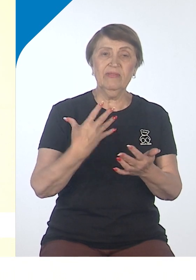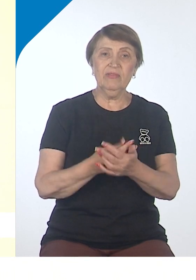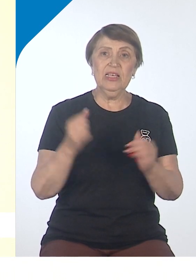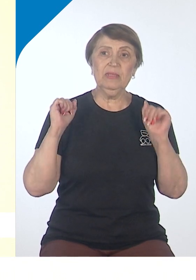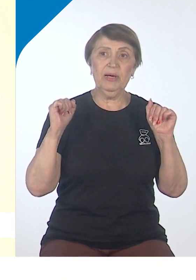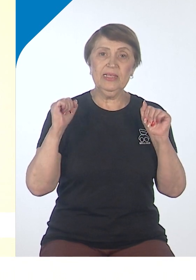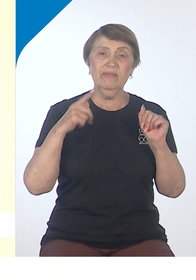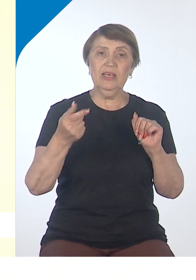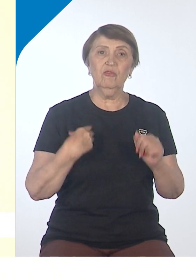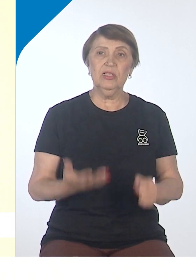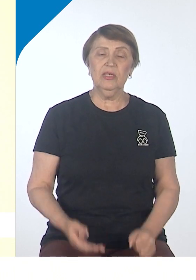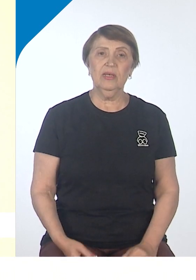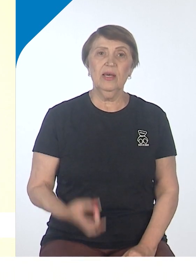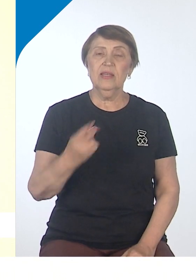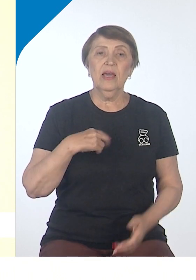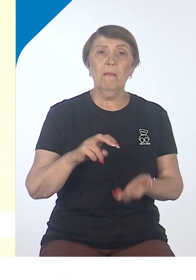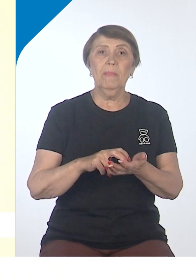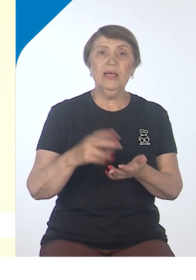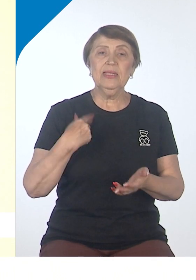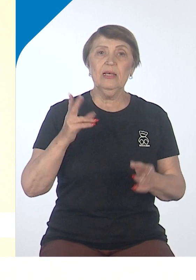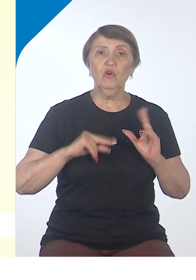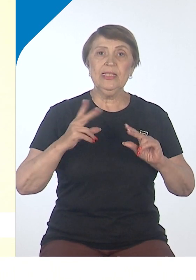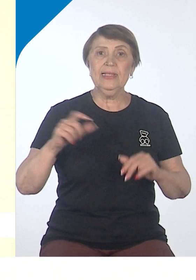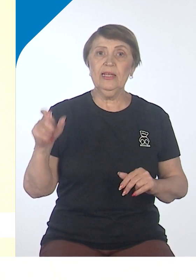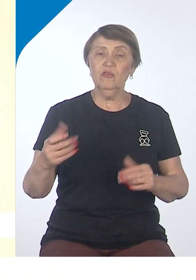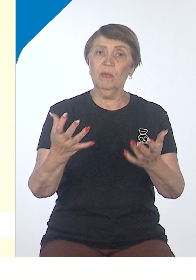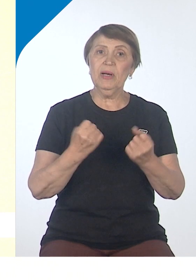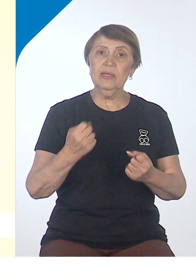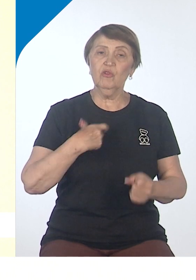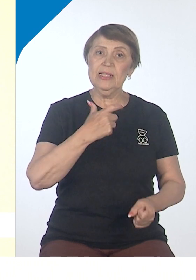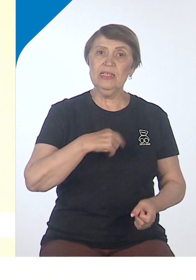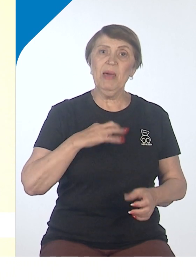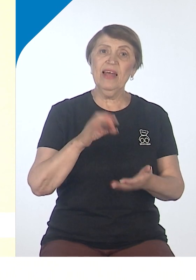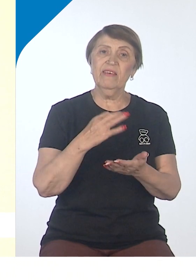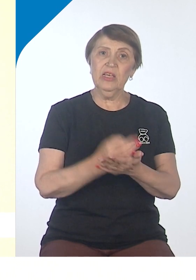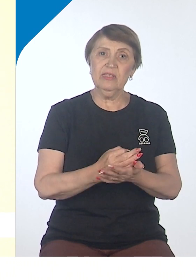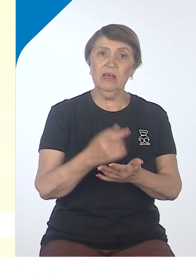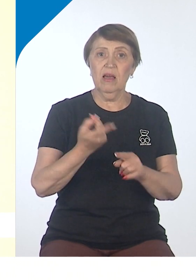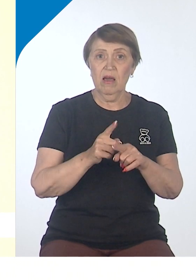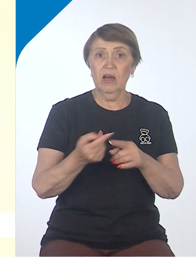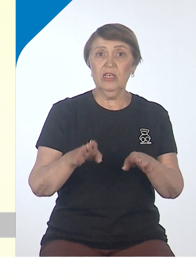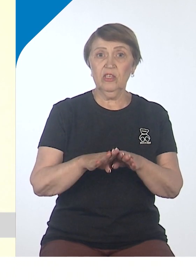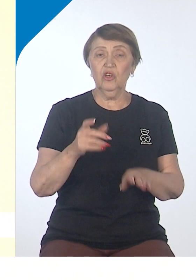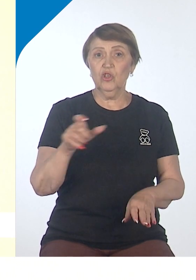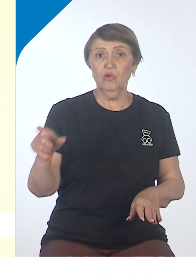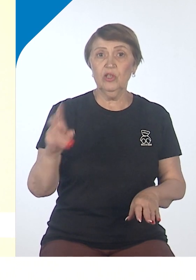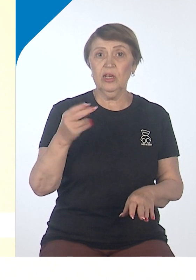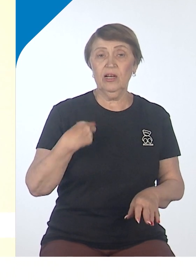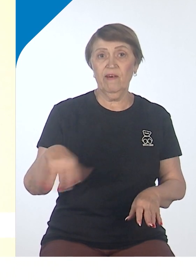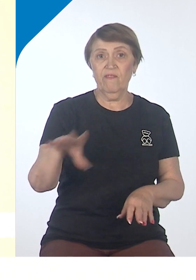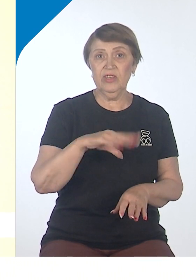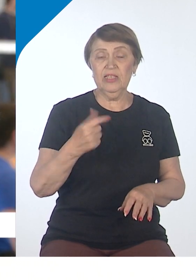Не бояться тренеру брать на себя ответственность. На самом деле, ребята, они ведь такие же люди, как и мы все с вами.